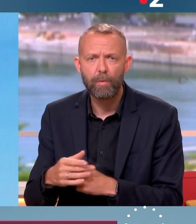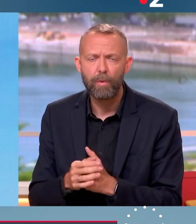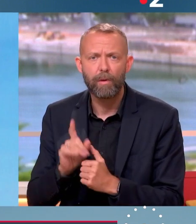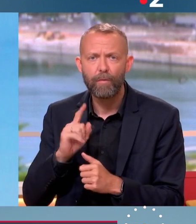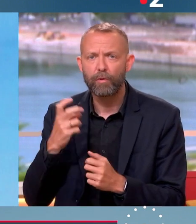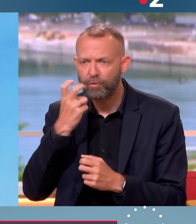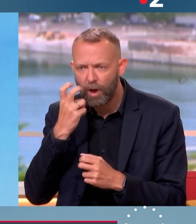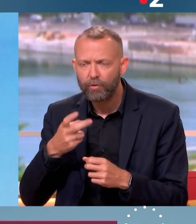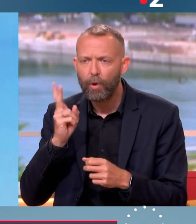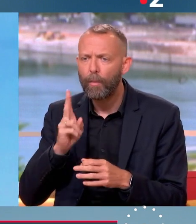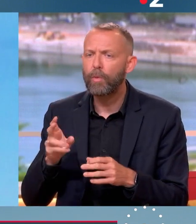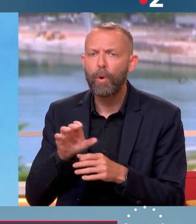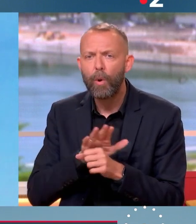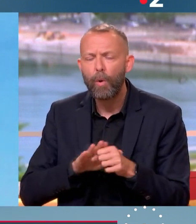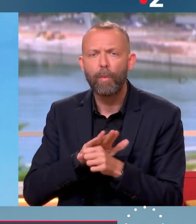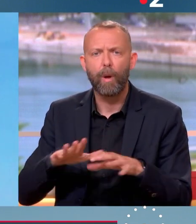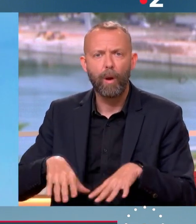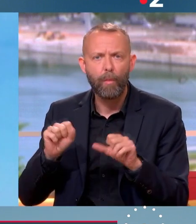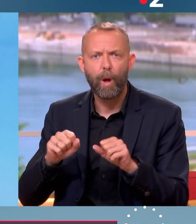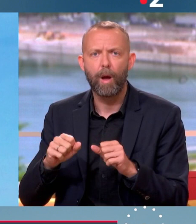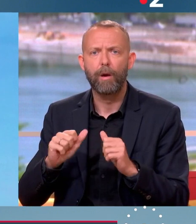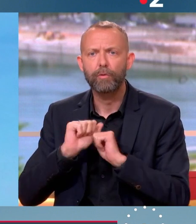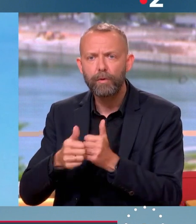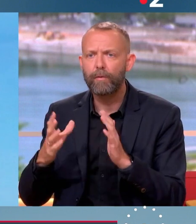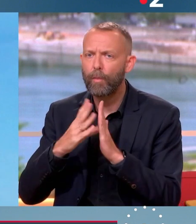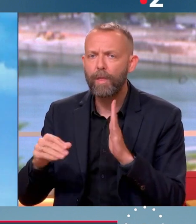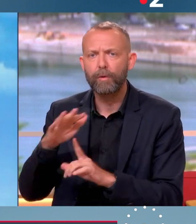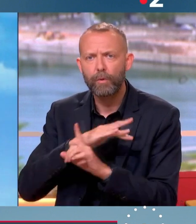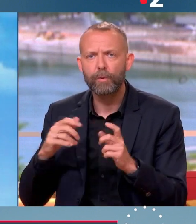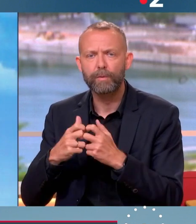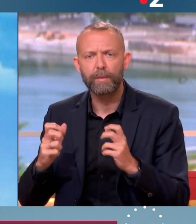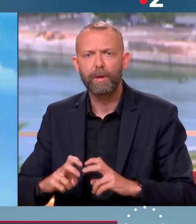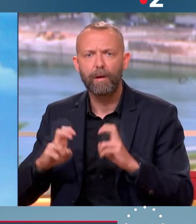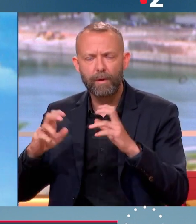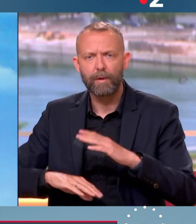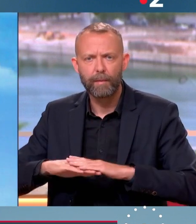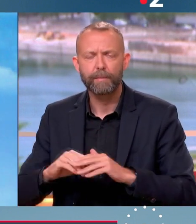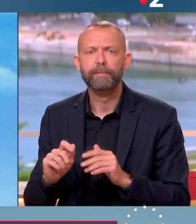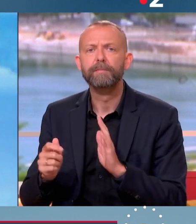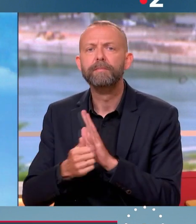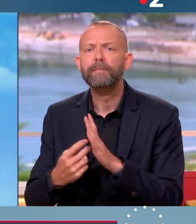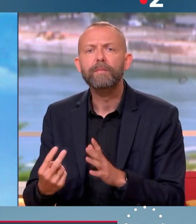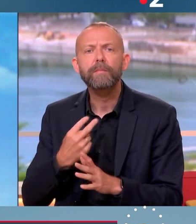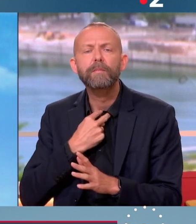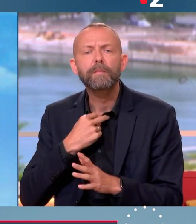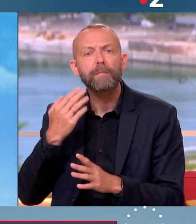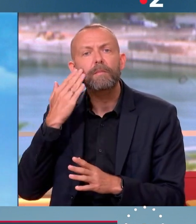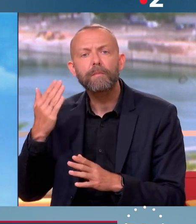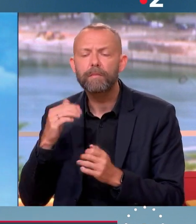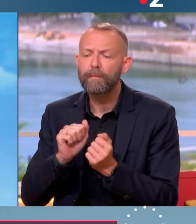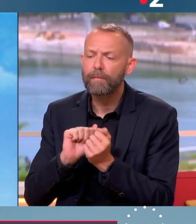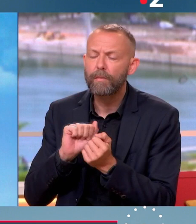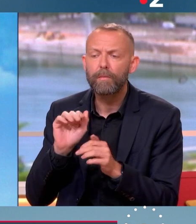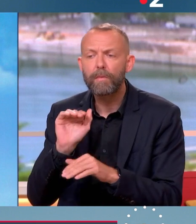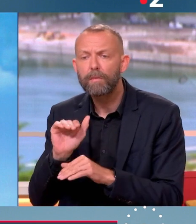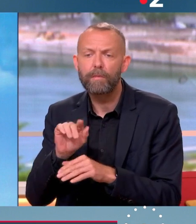emploi et de l'inflation avec des progrès sociaux. Est-ce que vous, au Modem, si ça coince, lors de ce Conseil national de la refondation, où cette question